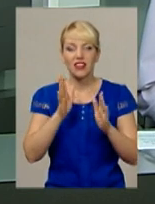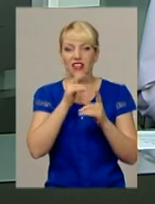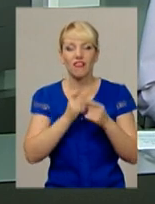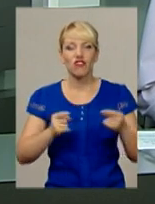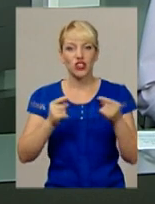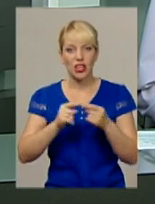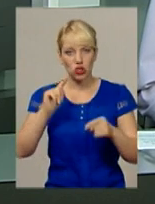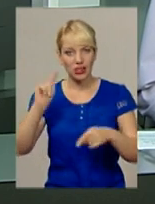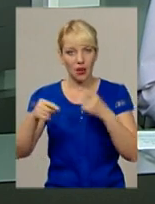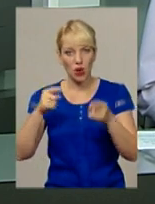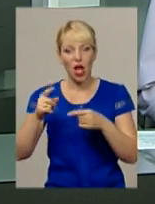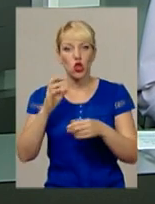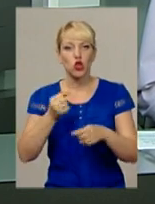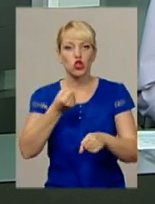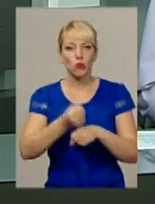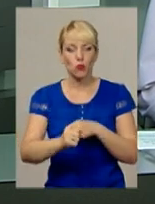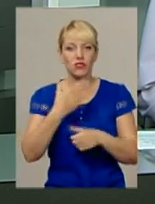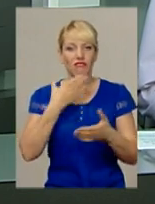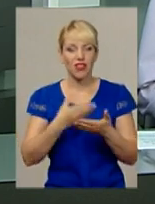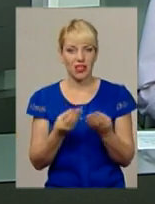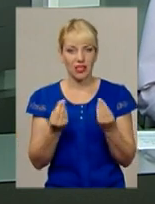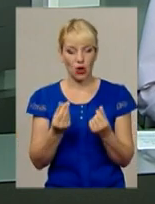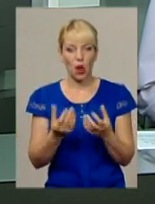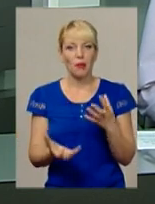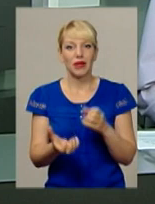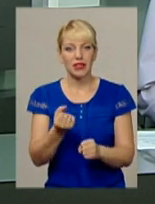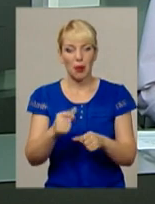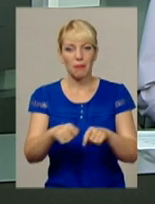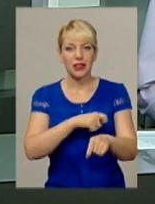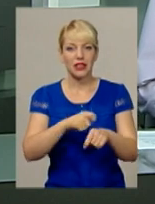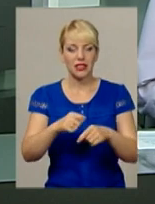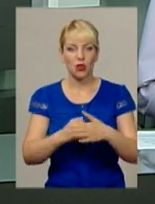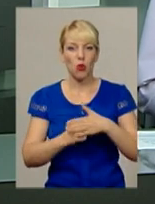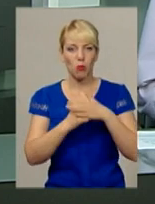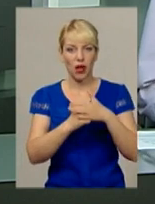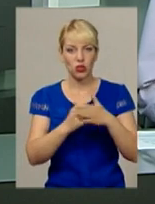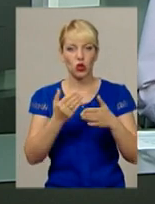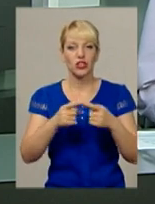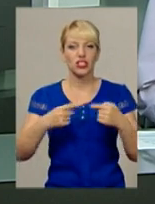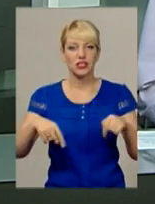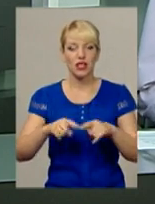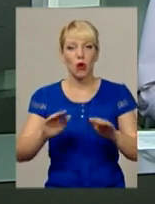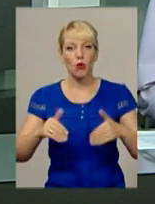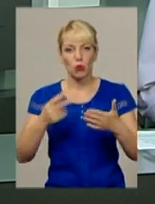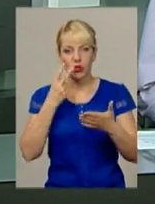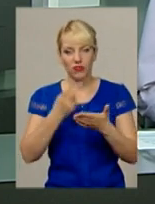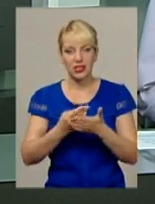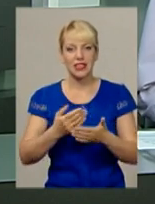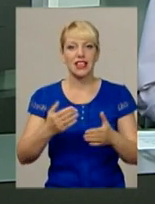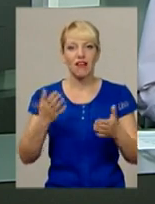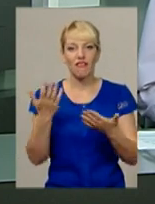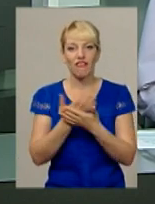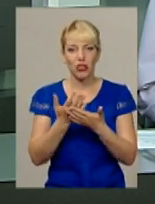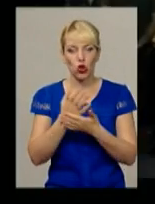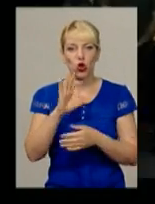змушують за власний рахунок підтримувати у належному стані матеріальну базу частини. Пропоную переглянути відео з соціальної мережі.